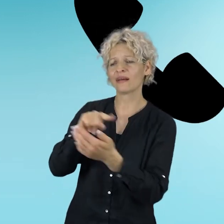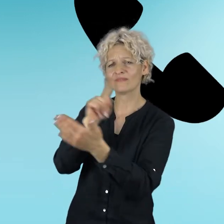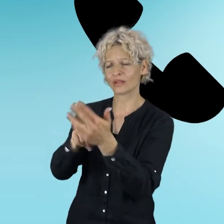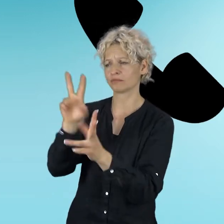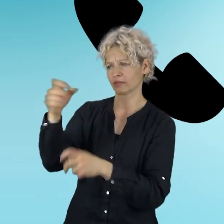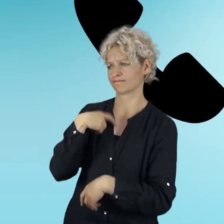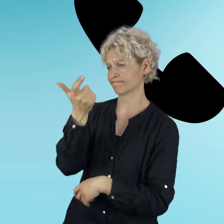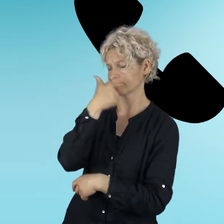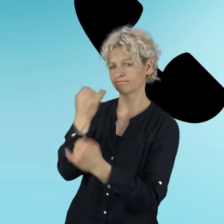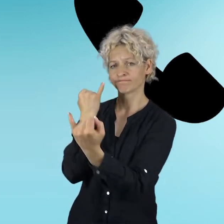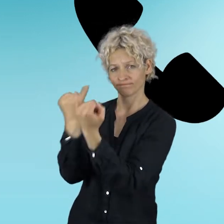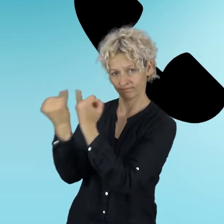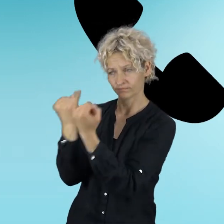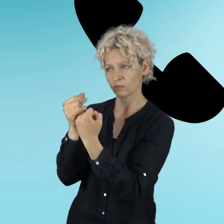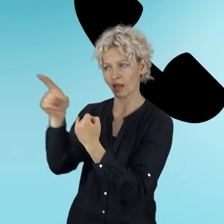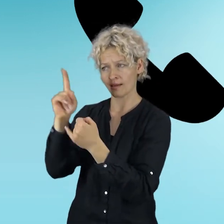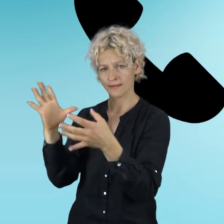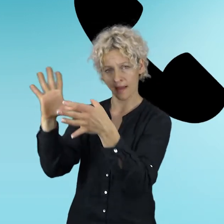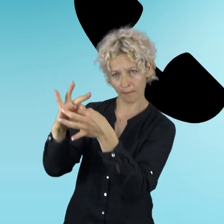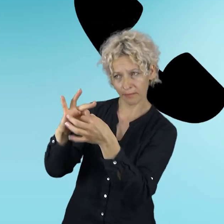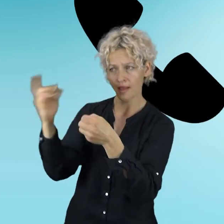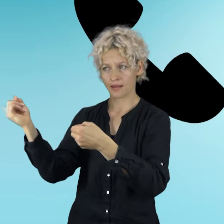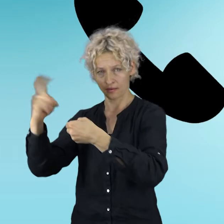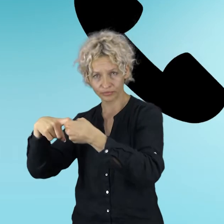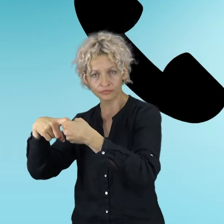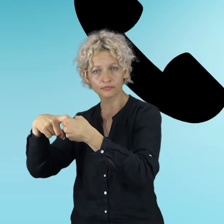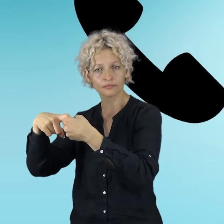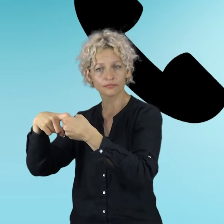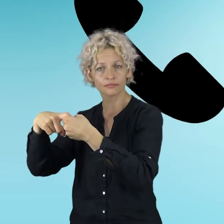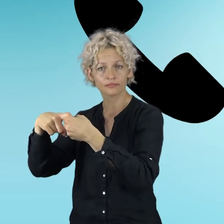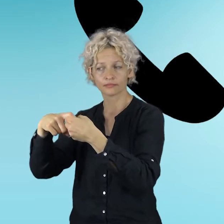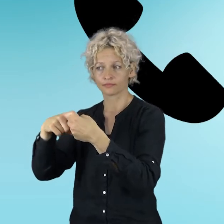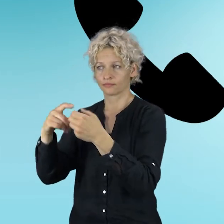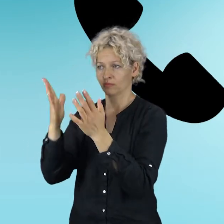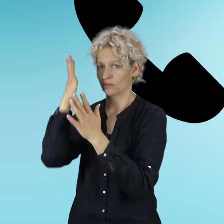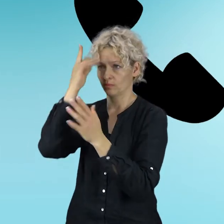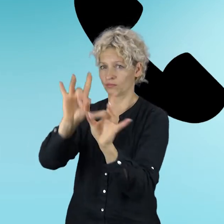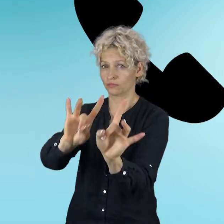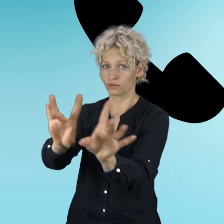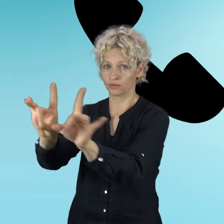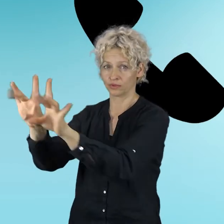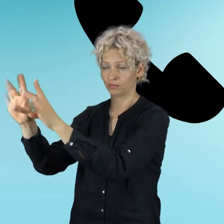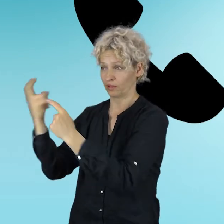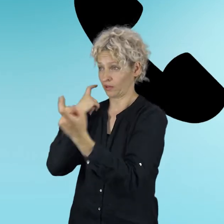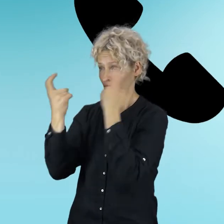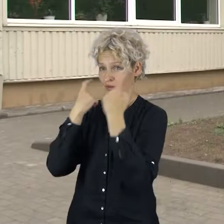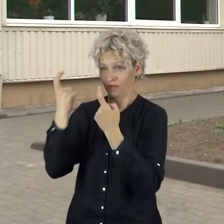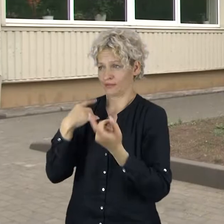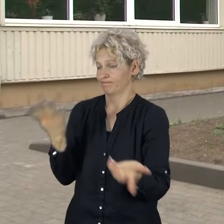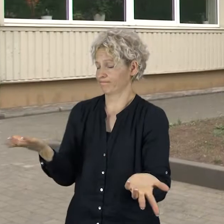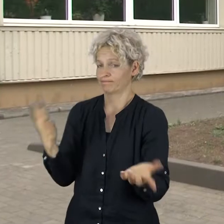sujungimas, nes tai taip pat yra visiškai skirtingi dalykai. Tai šitą dalyką taip mes esame girdę informacijos.